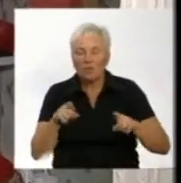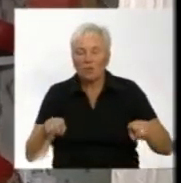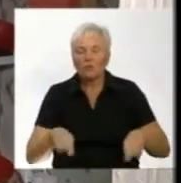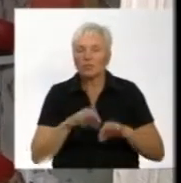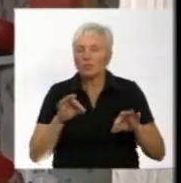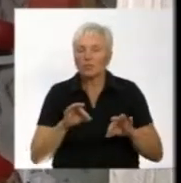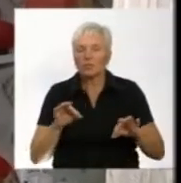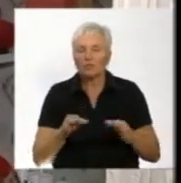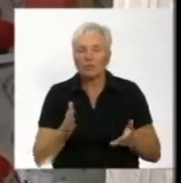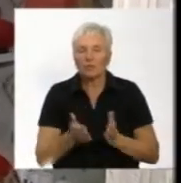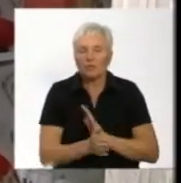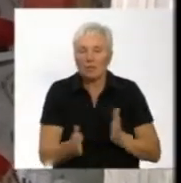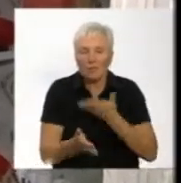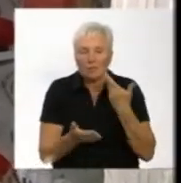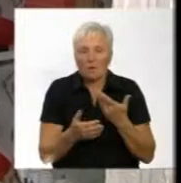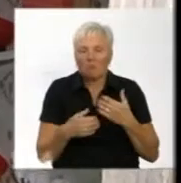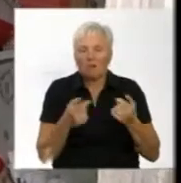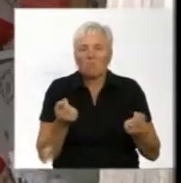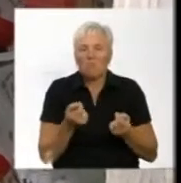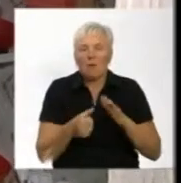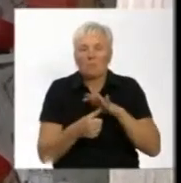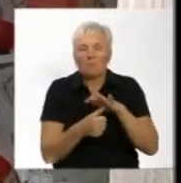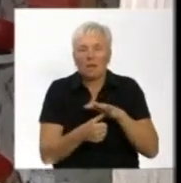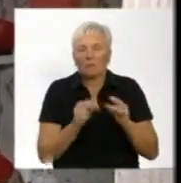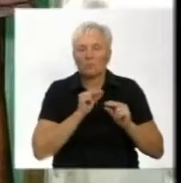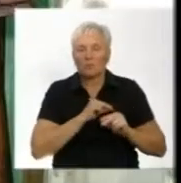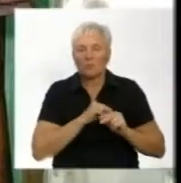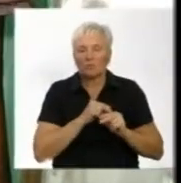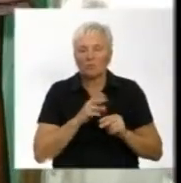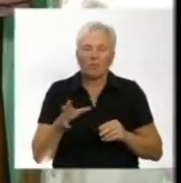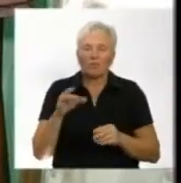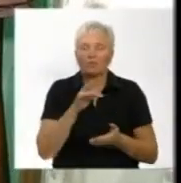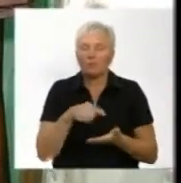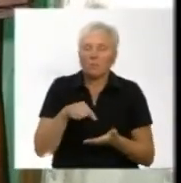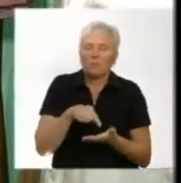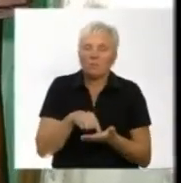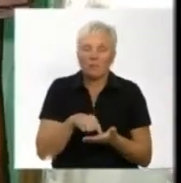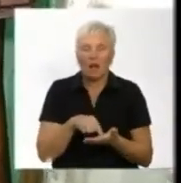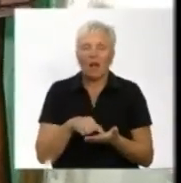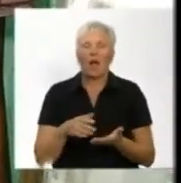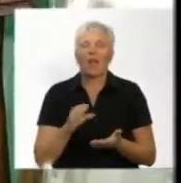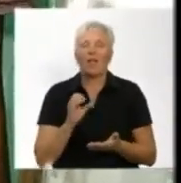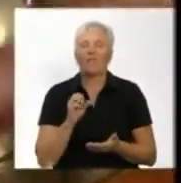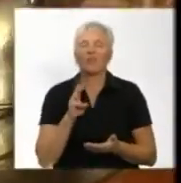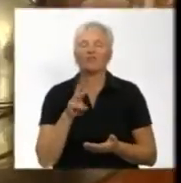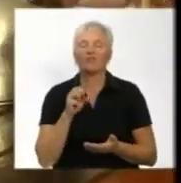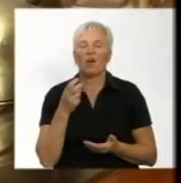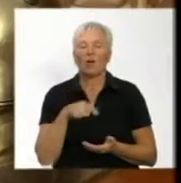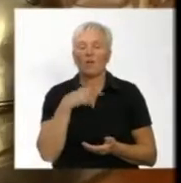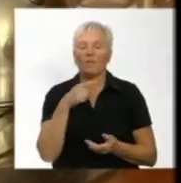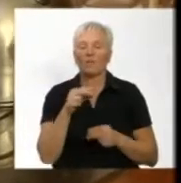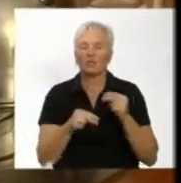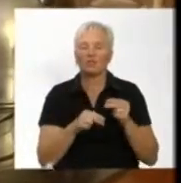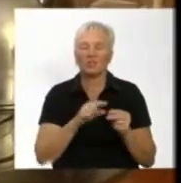знаходимо. У нас мало бригад, ми працюємо на весь місто. Сусід Сергія Мельника Євгеній Швайко каже, через